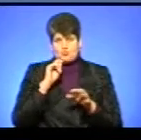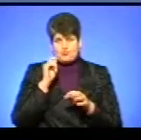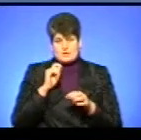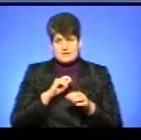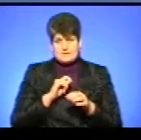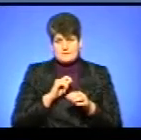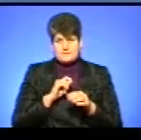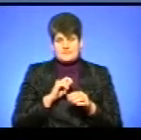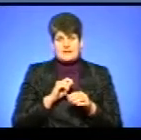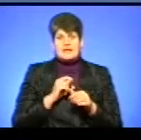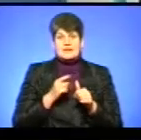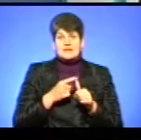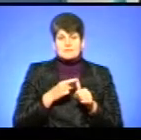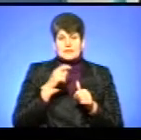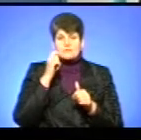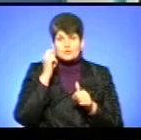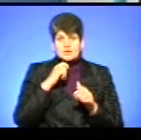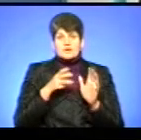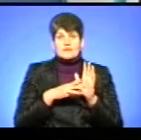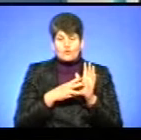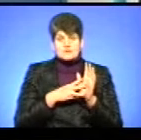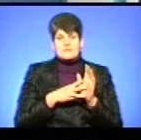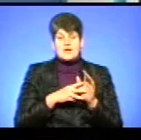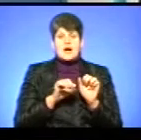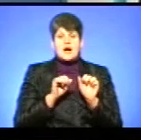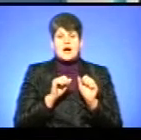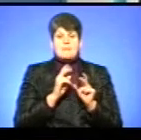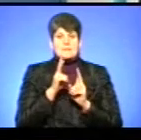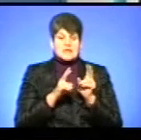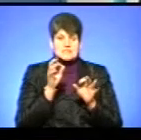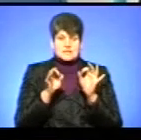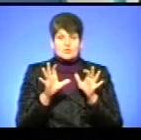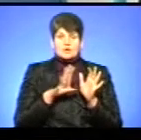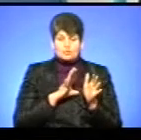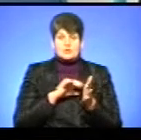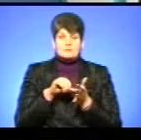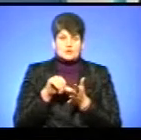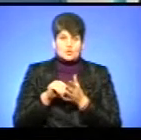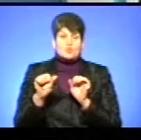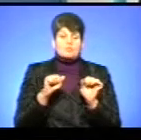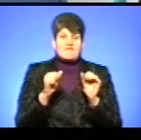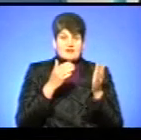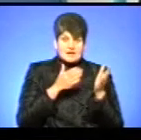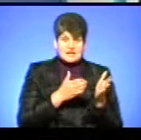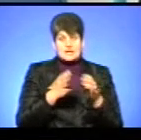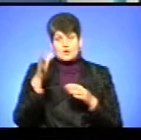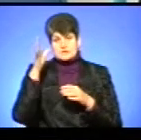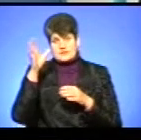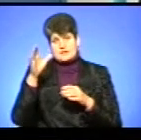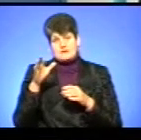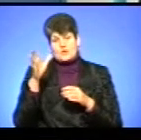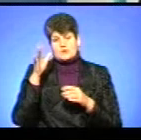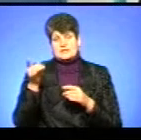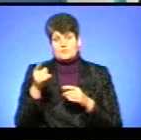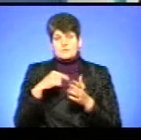Власне, іменем України, 8-й апеляційний адміністративний суд, на якому були присутні представники від управління освіти і науки Тернопільської